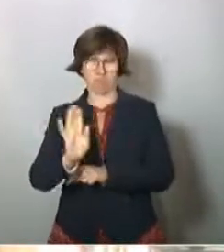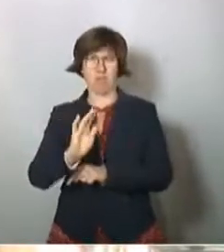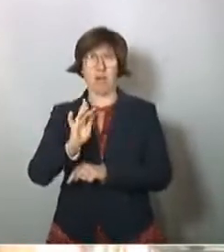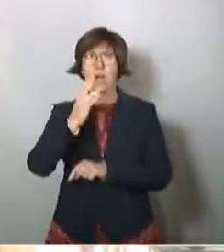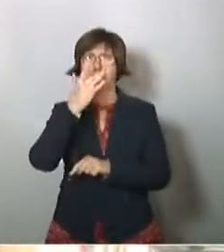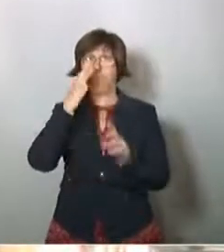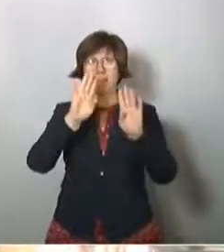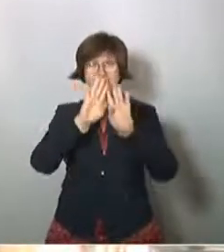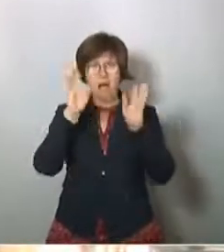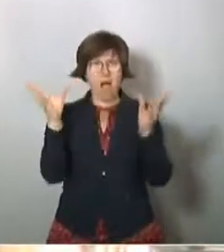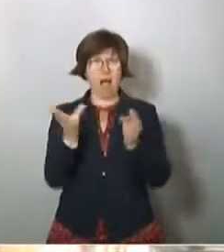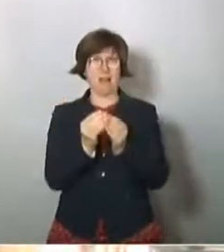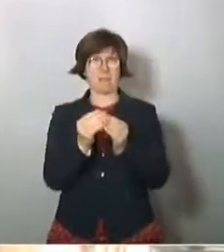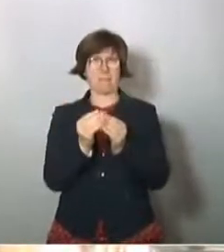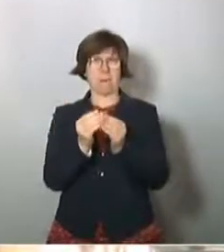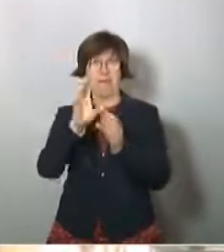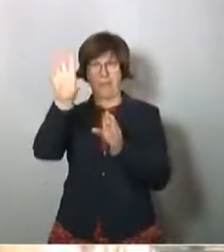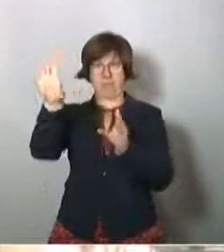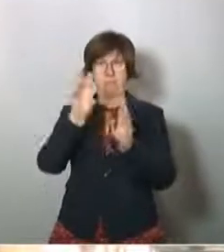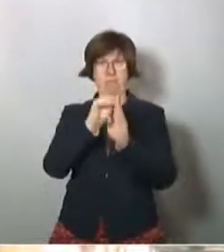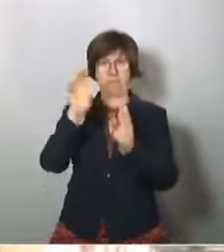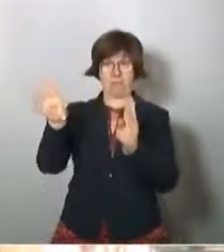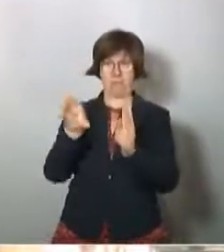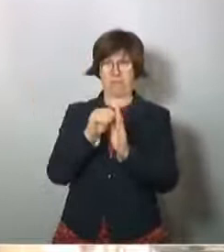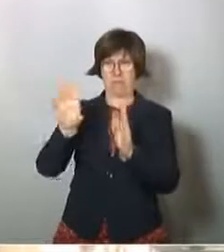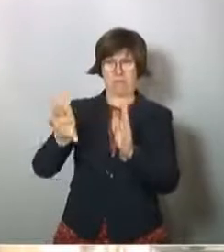allgemeine Lehren zu ziehen,